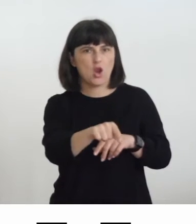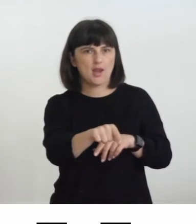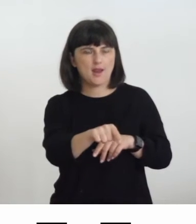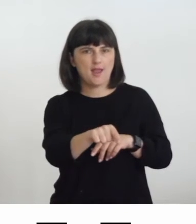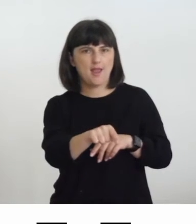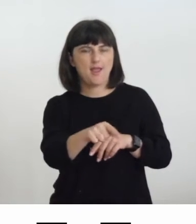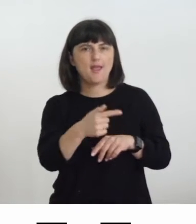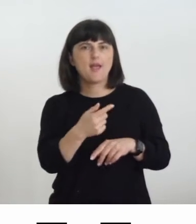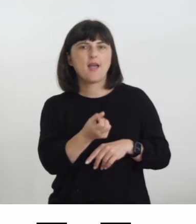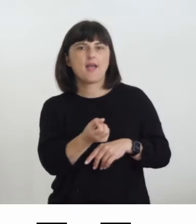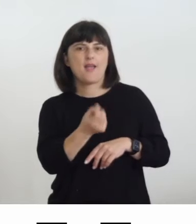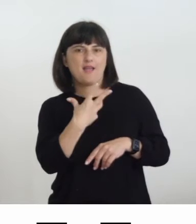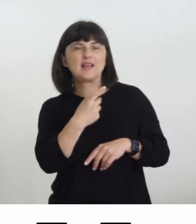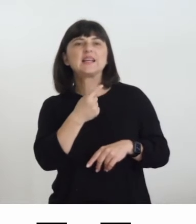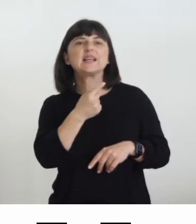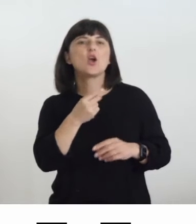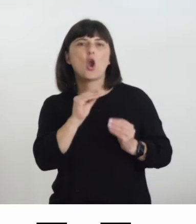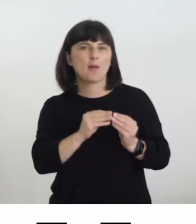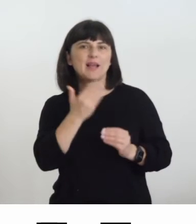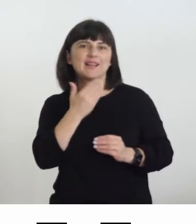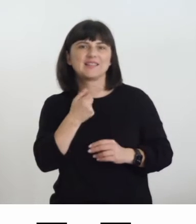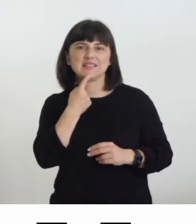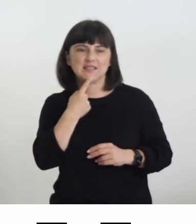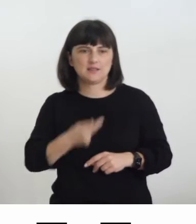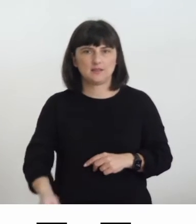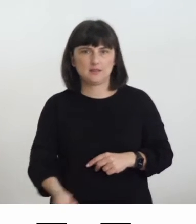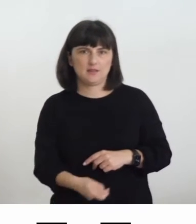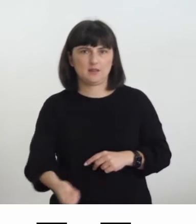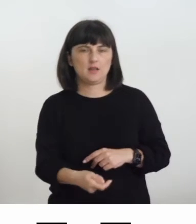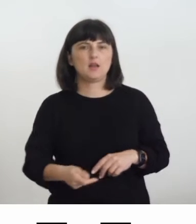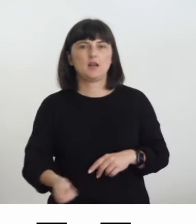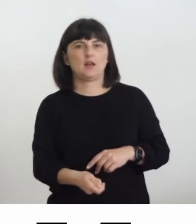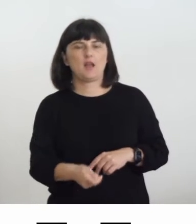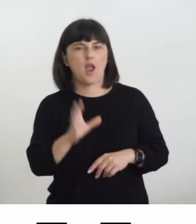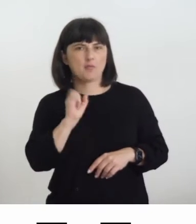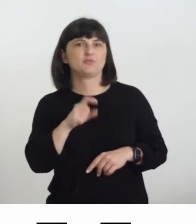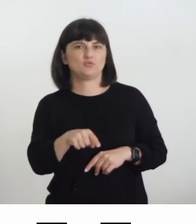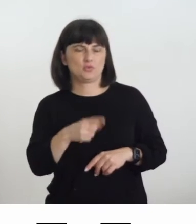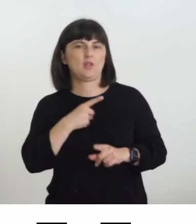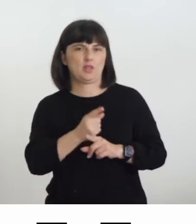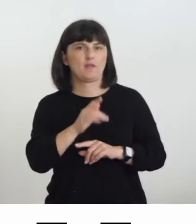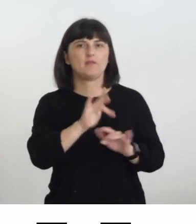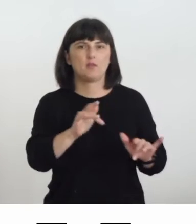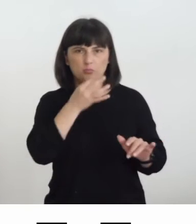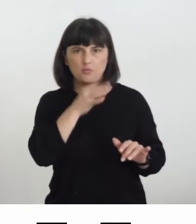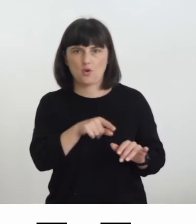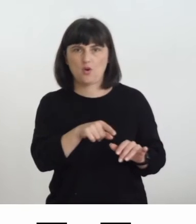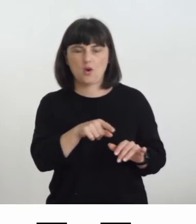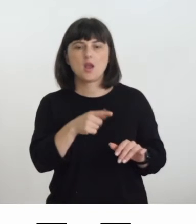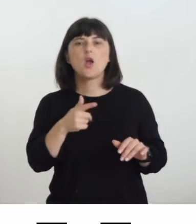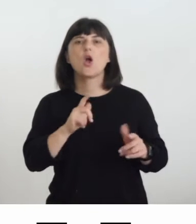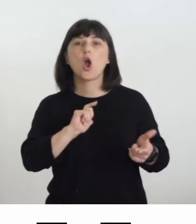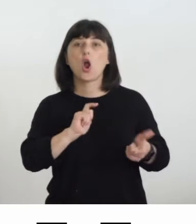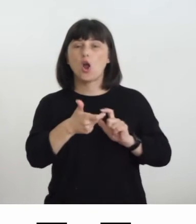appunto utilizza un bastone. Il bancone è in grande contrasto con il pavimento quindi è bianco con un